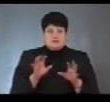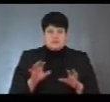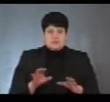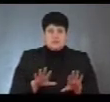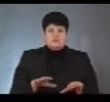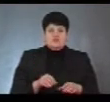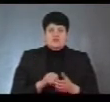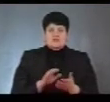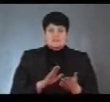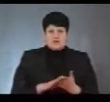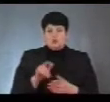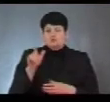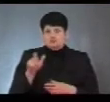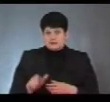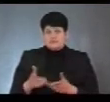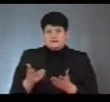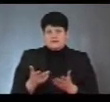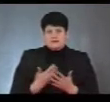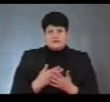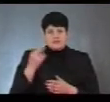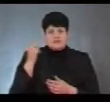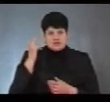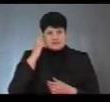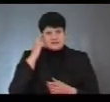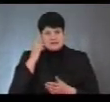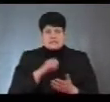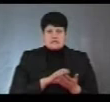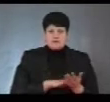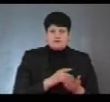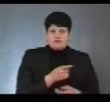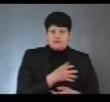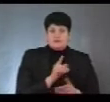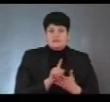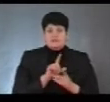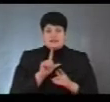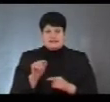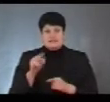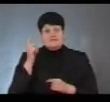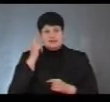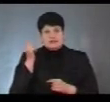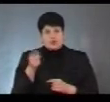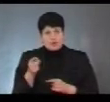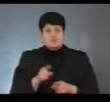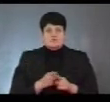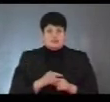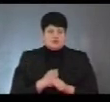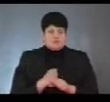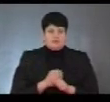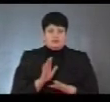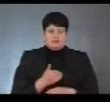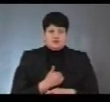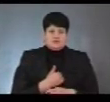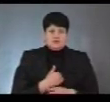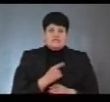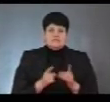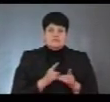реєстрації. Тобто, людина, яка, наприклад, навчається в Києві, зареєструється в Тернополі, вона мусить їхати в Тернопіль для того, щоб це зробити. Ми будемо мініціювати зміни